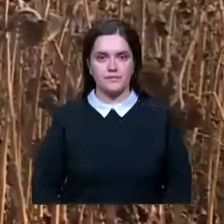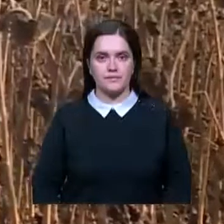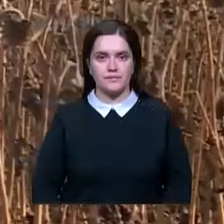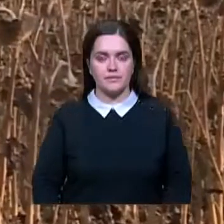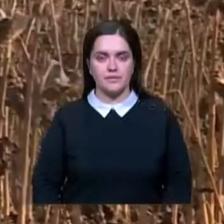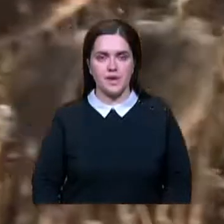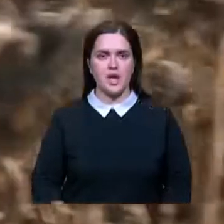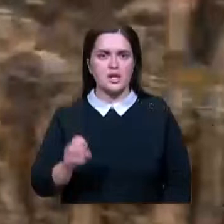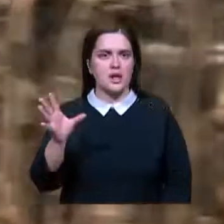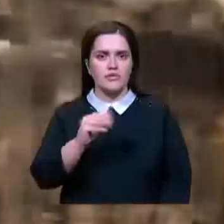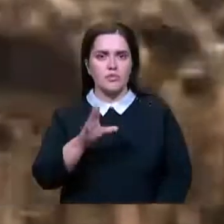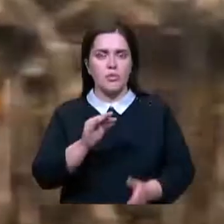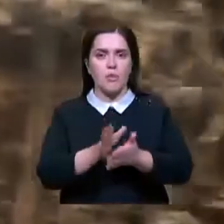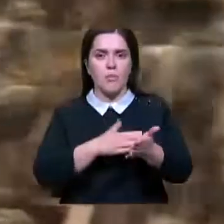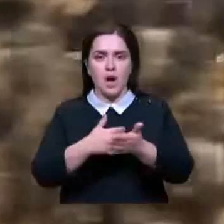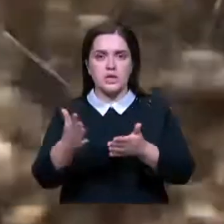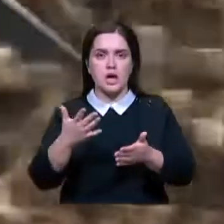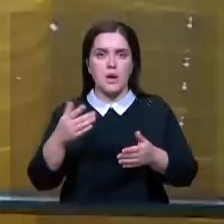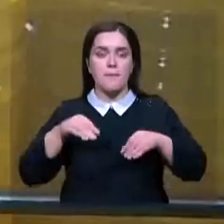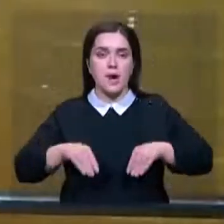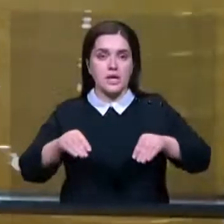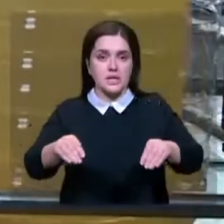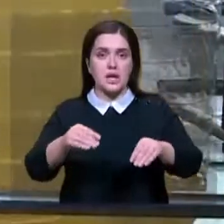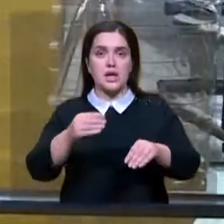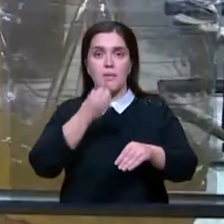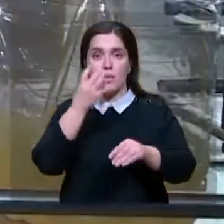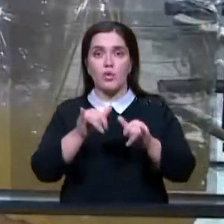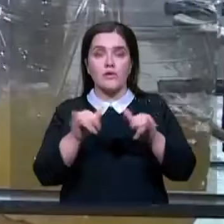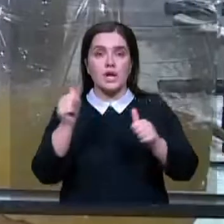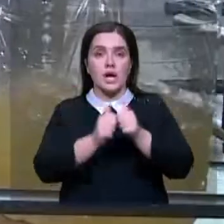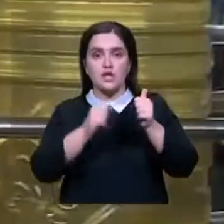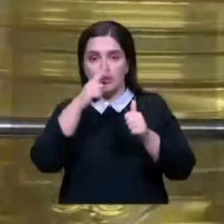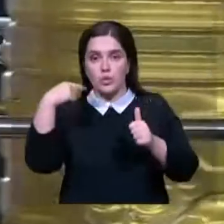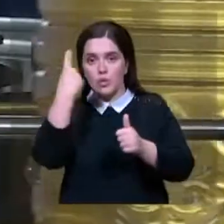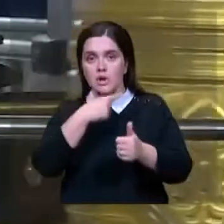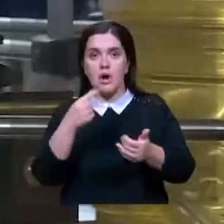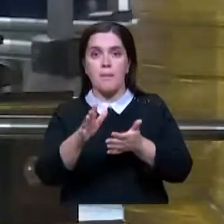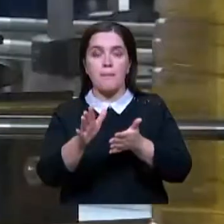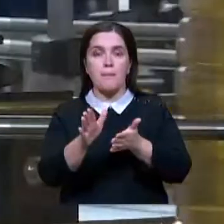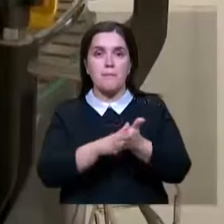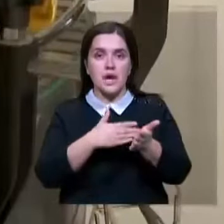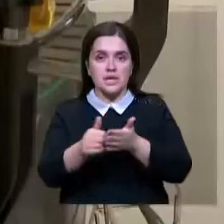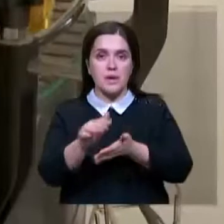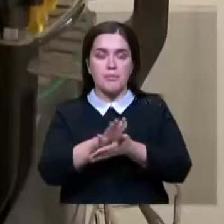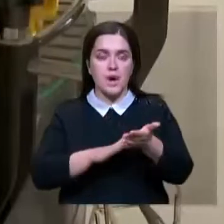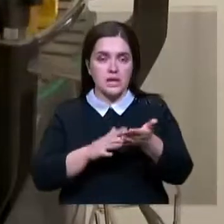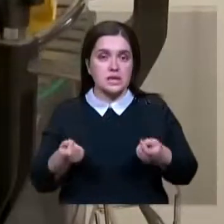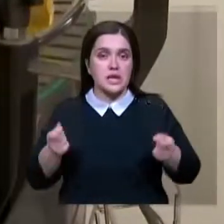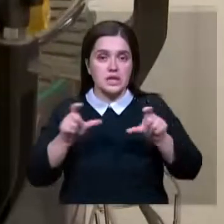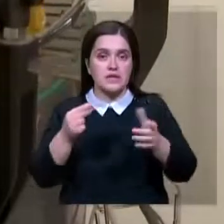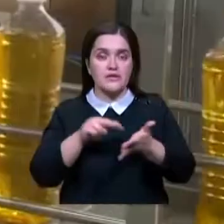Не все по маслу. Посевы подсолнечника увеличивают с каждым годом, а масло продолжает расти в цене. Почему?